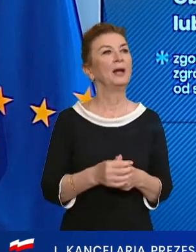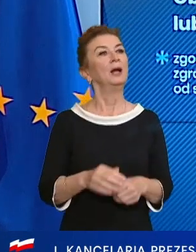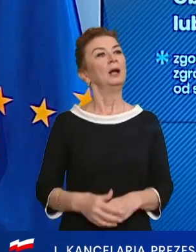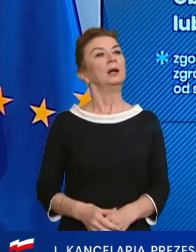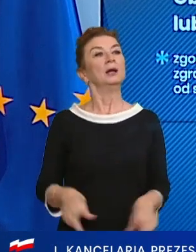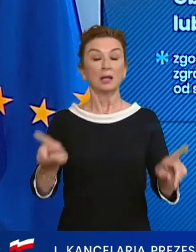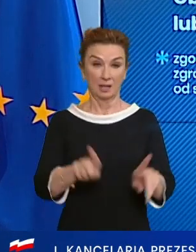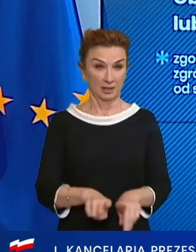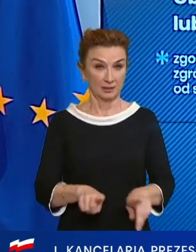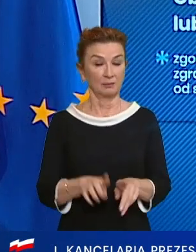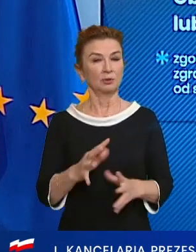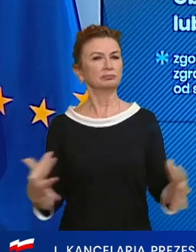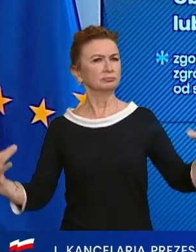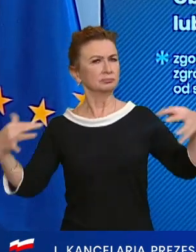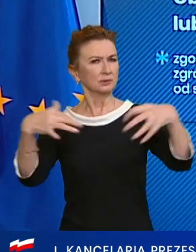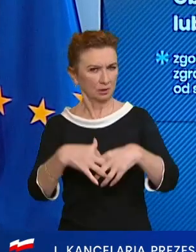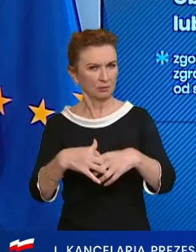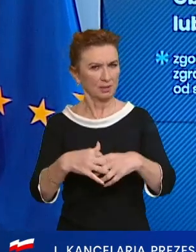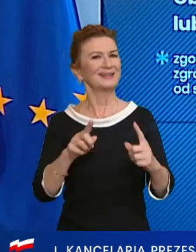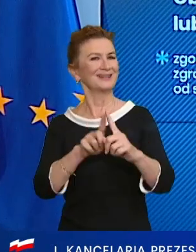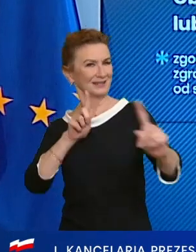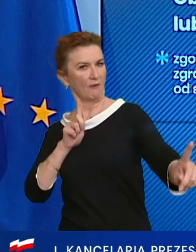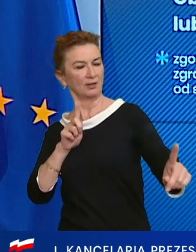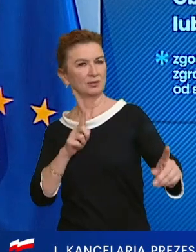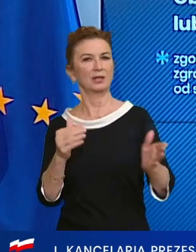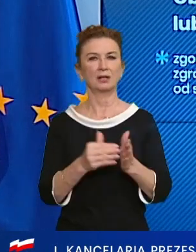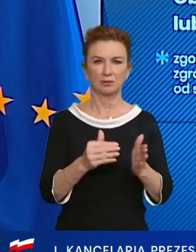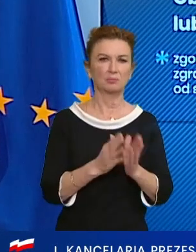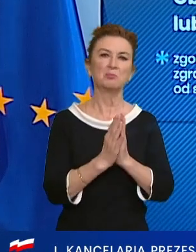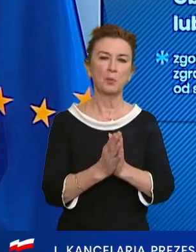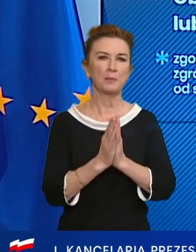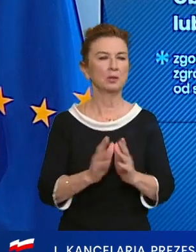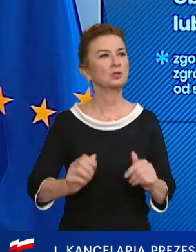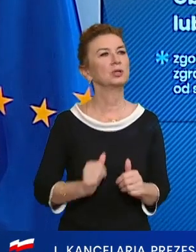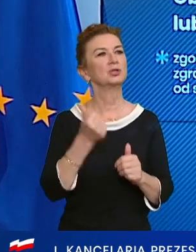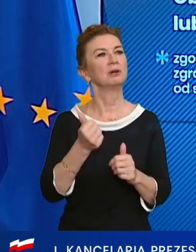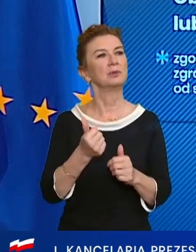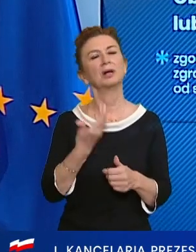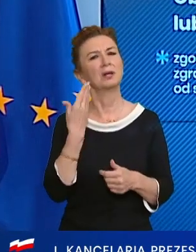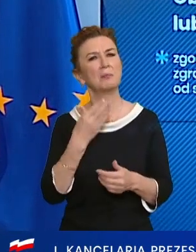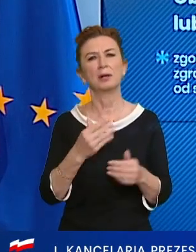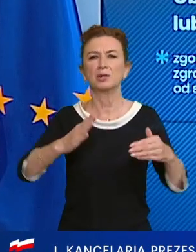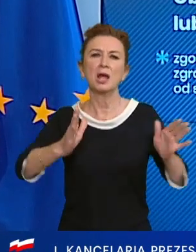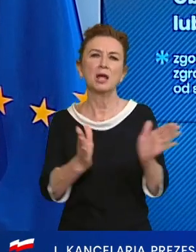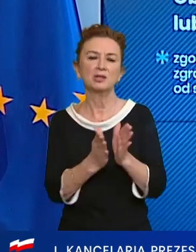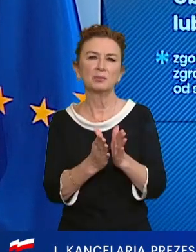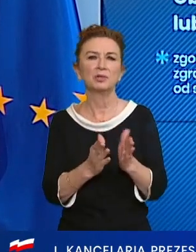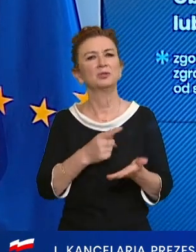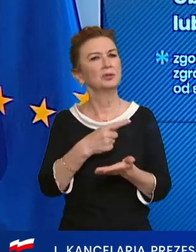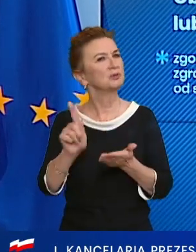też te zgromadzenia z zachowaniem dystansu bardzo proszę po to, żeby jak najbardziej zmniejszyć ryzyko transmisji